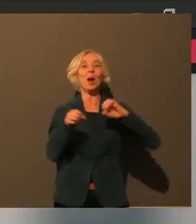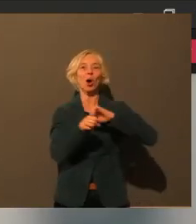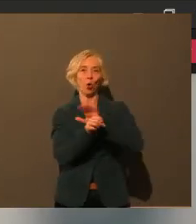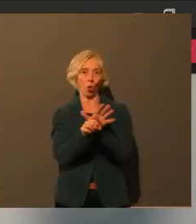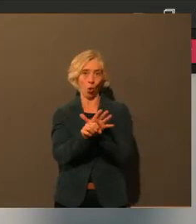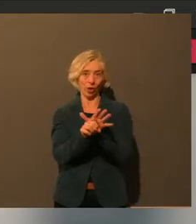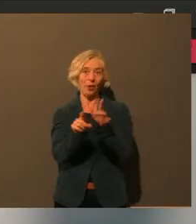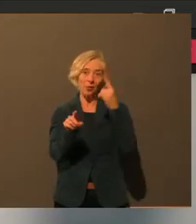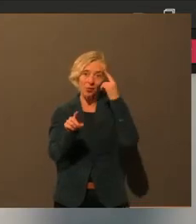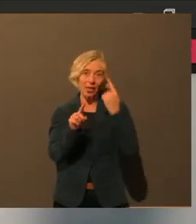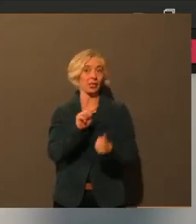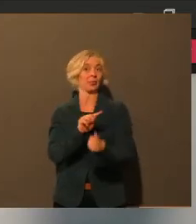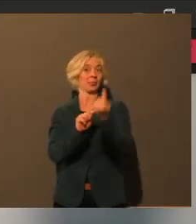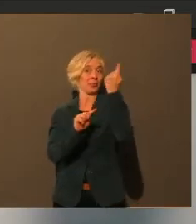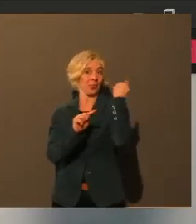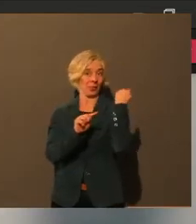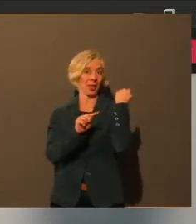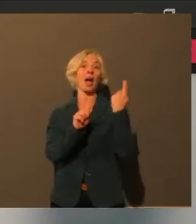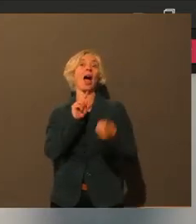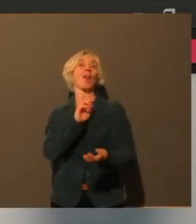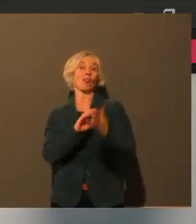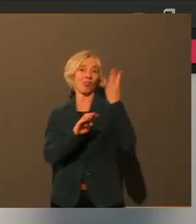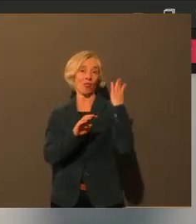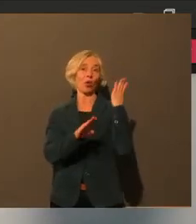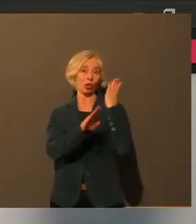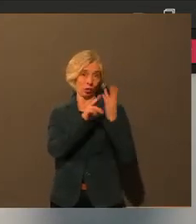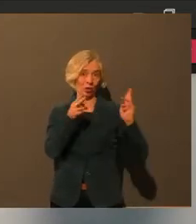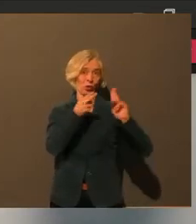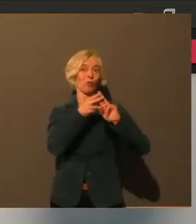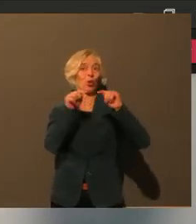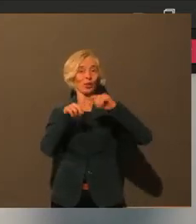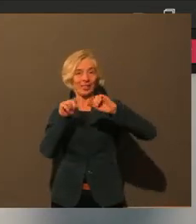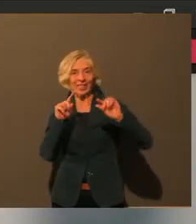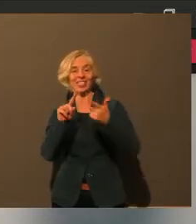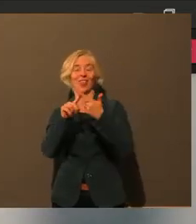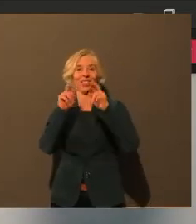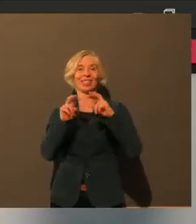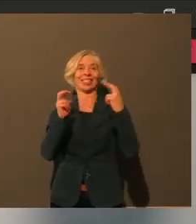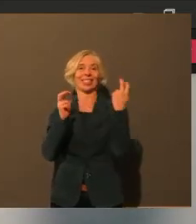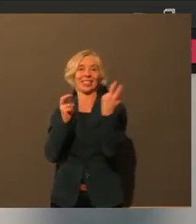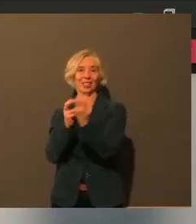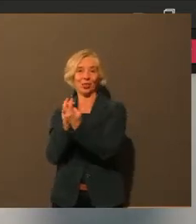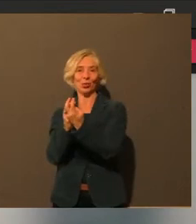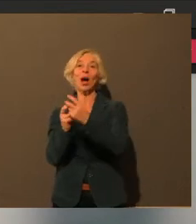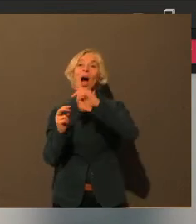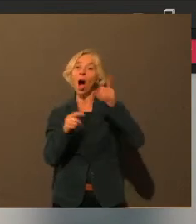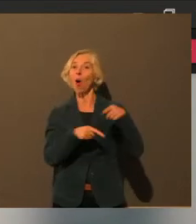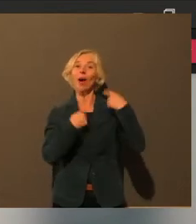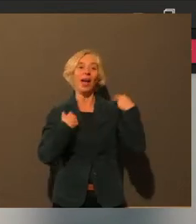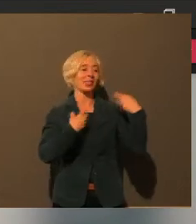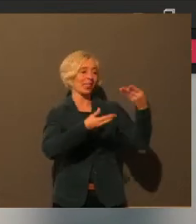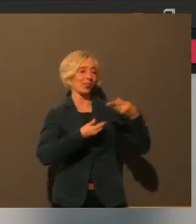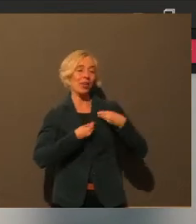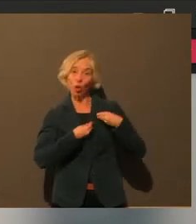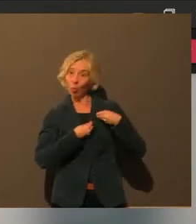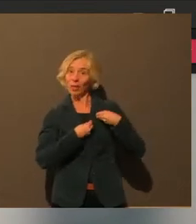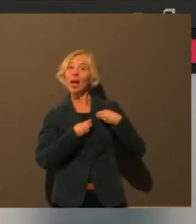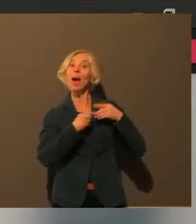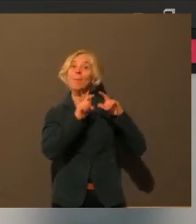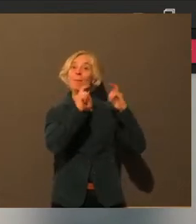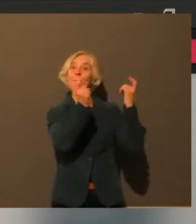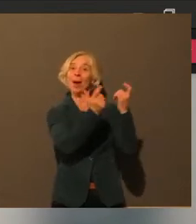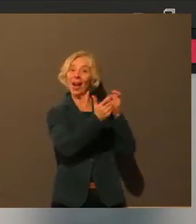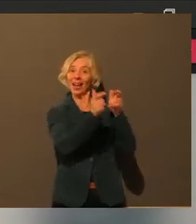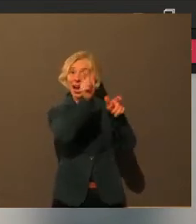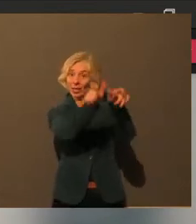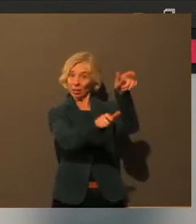Mal. Ich begrüße ganz herzlich auch die Mitglieder des Bürgerbeirats Corona, die Sie auch eingeblendet sehen. Und wer hätte